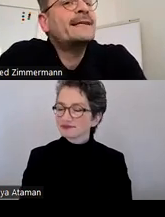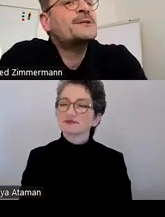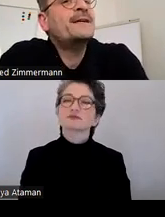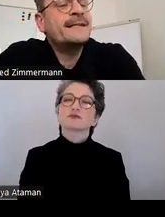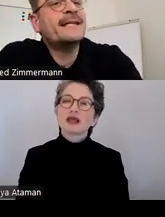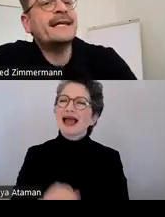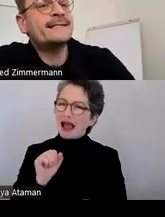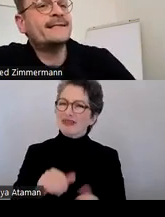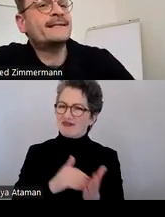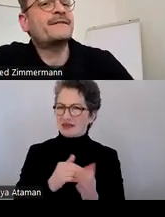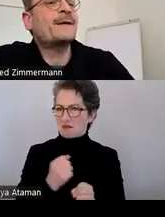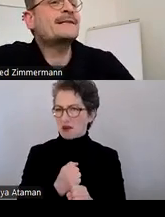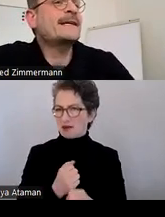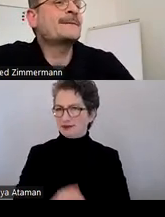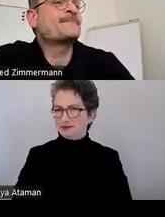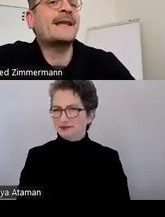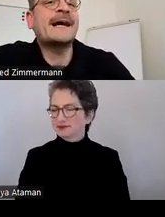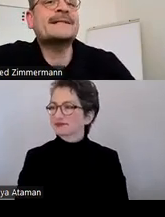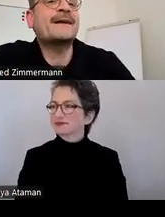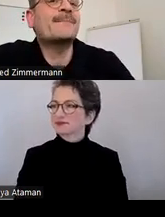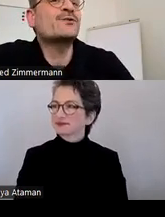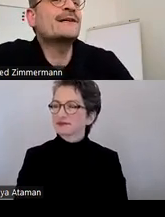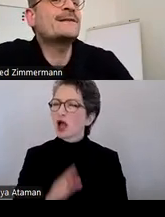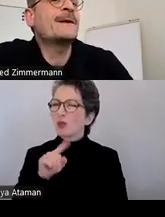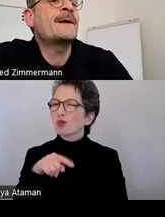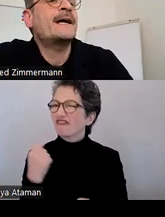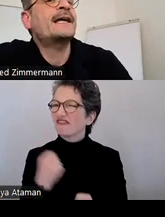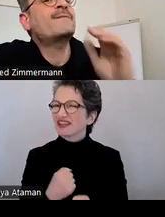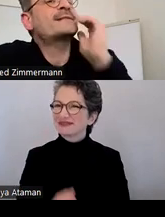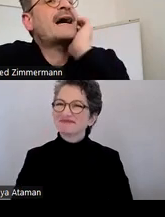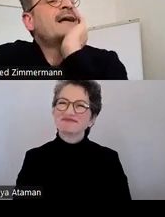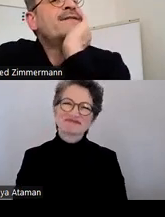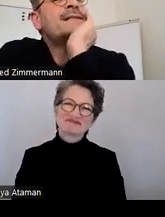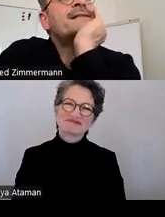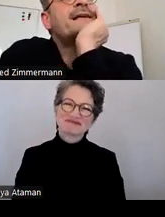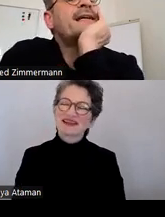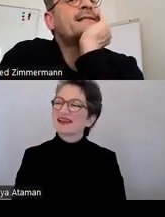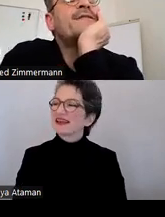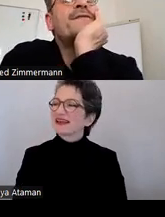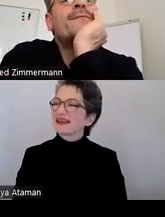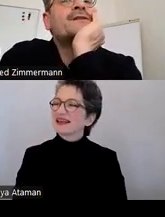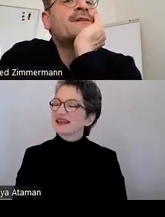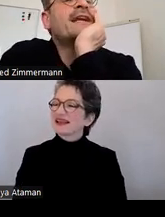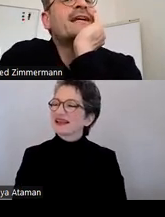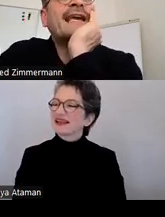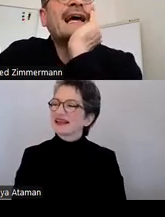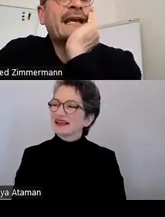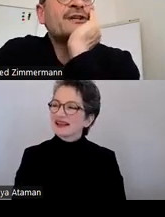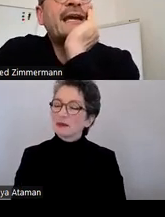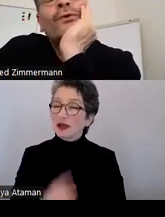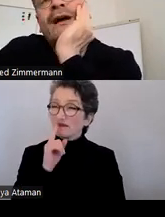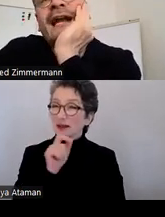weiterspielen. Als letztes, ich verspreche Ihnen, danach sind wir damit durch, indem wir sagen, wie ist es denn jetzt für Menschen mit einer